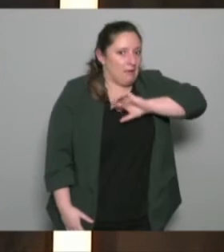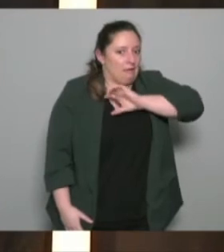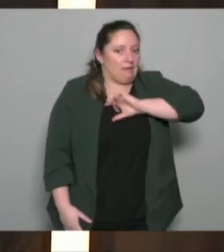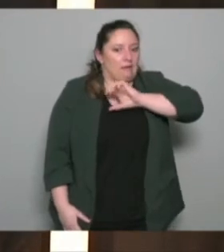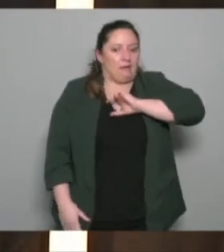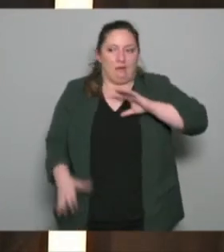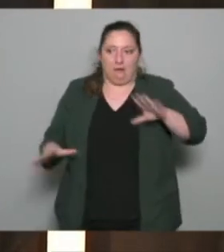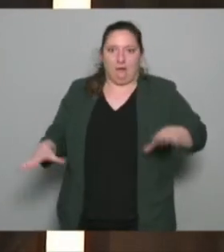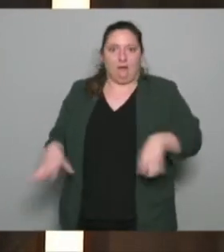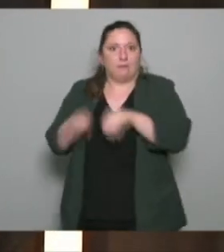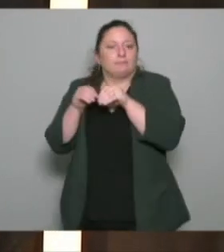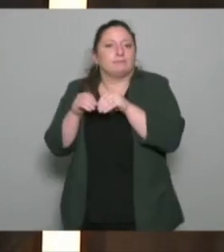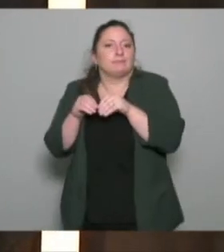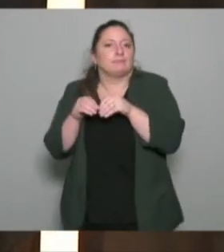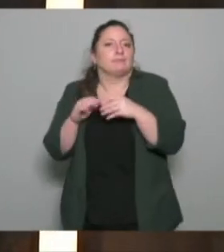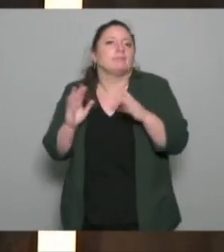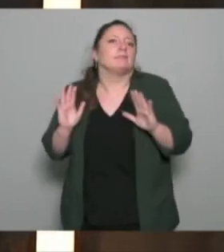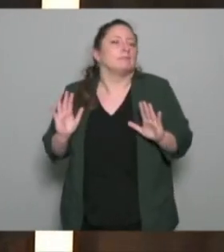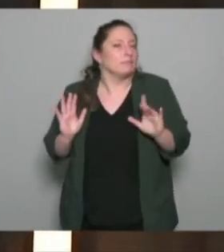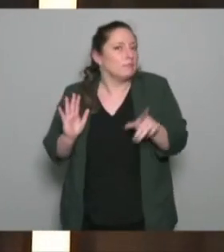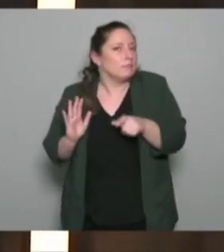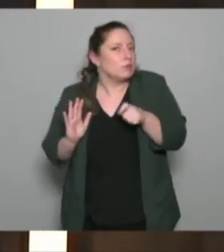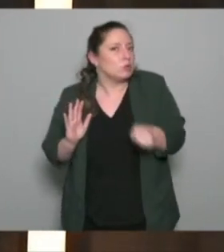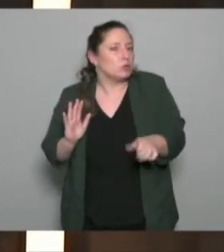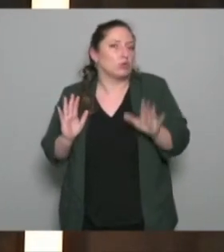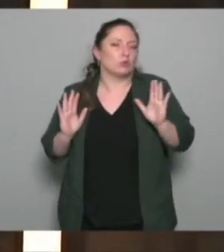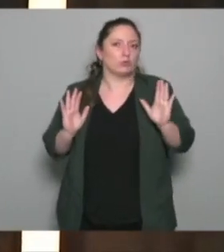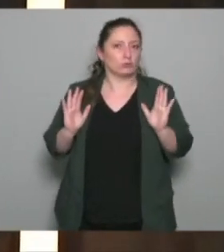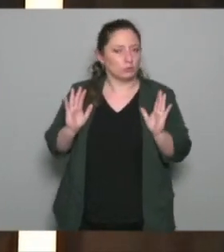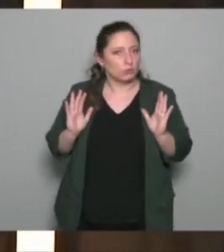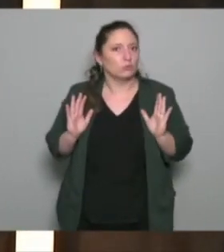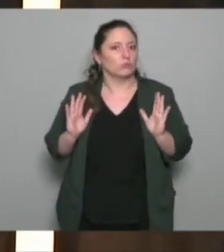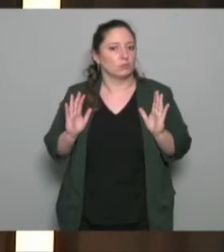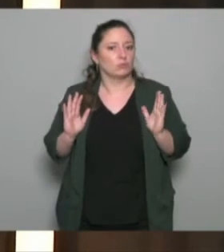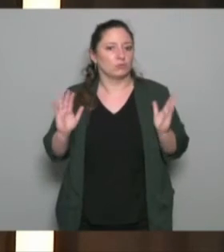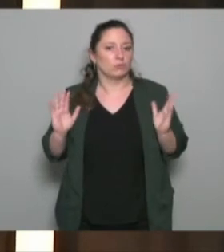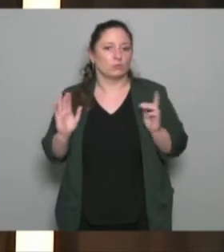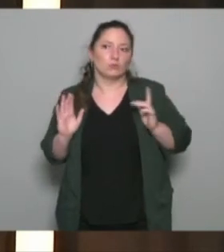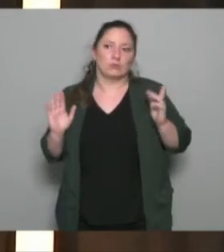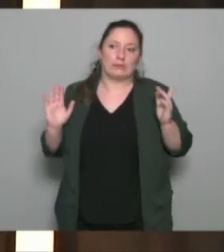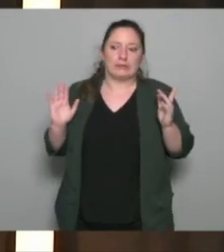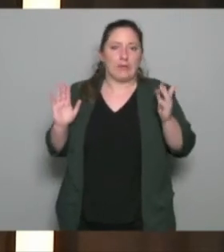avec la précaution que cette synthèse n'engage que celui qui en est chargé